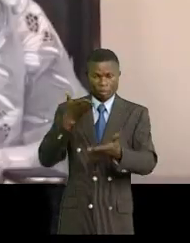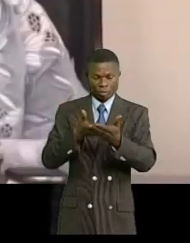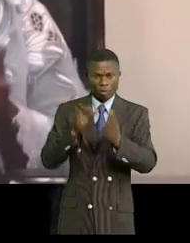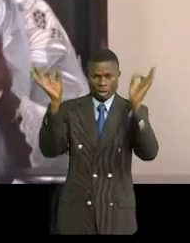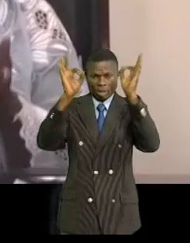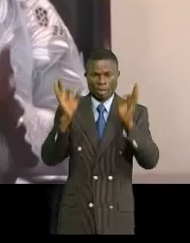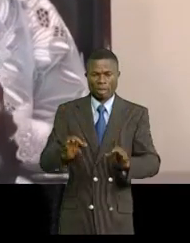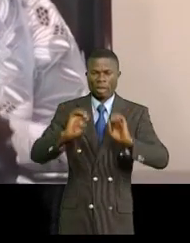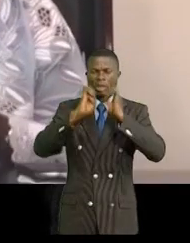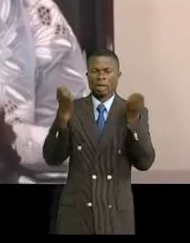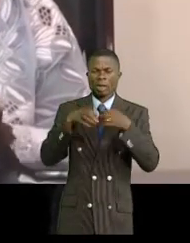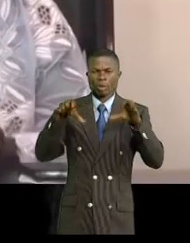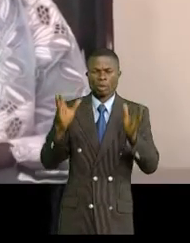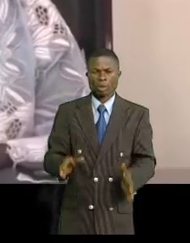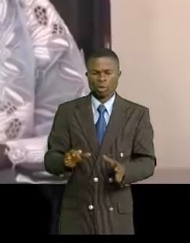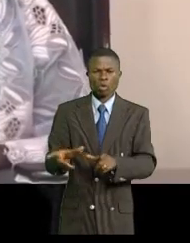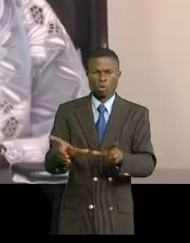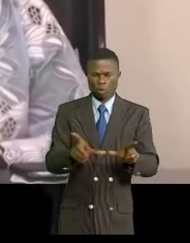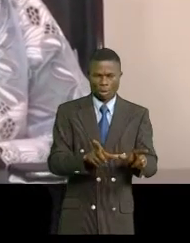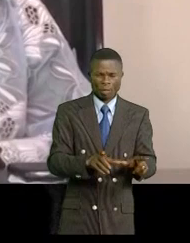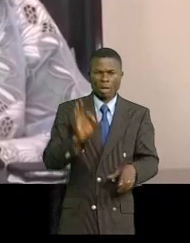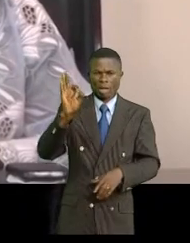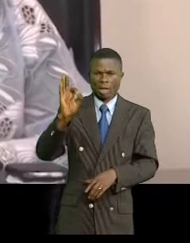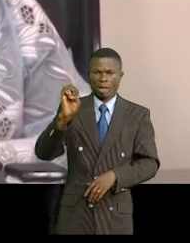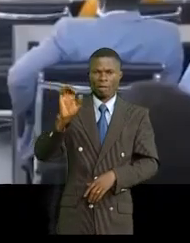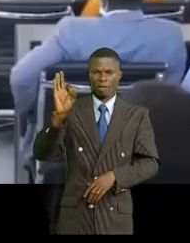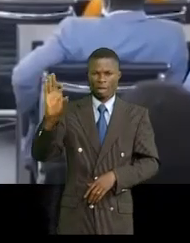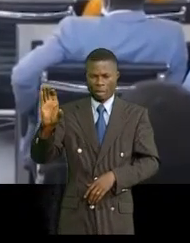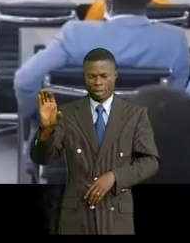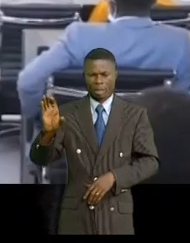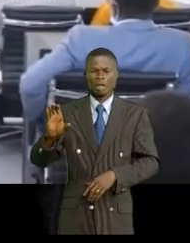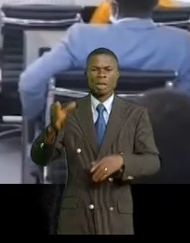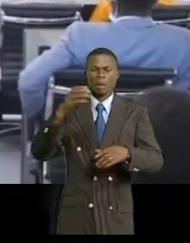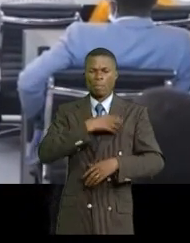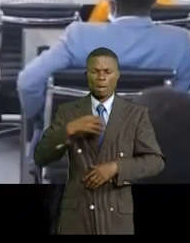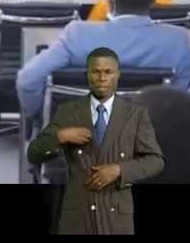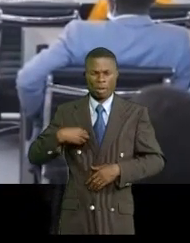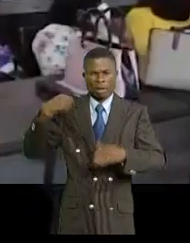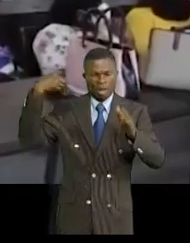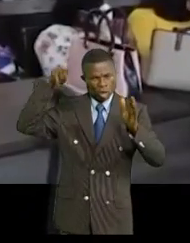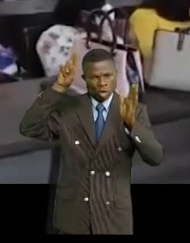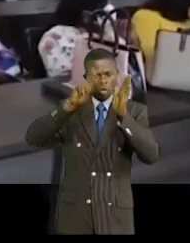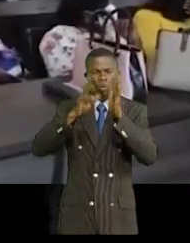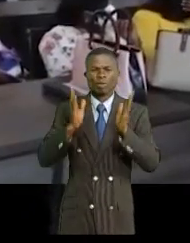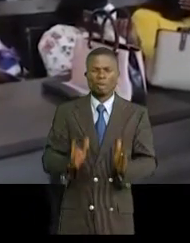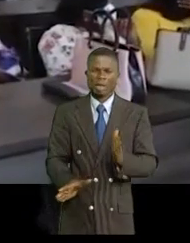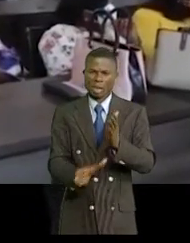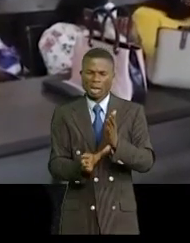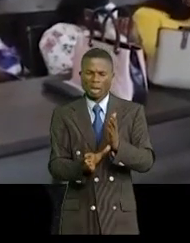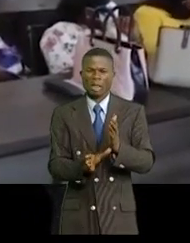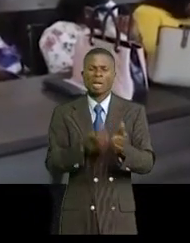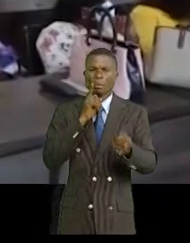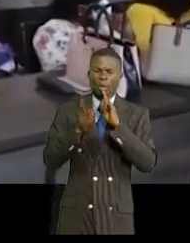Fédération des entreprises du Congo, l'Oualaba. Mme le vice-gouverneur et gouverneur intérimaire a demandé aux responsables de cette structure